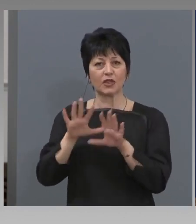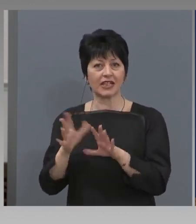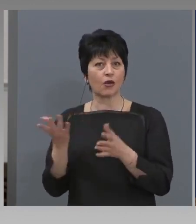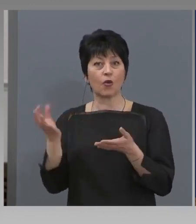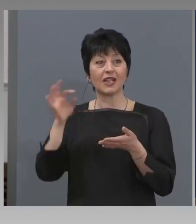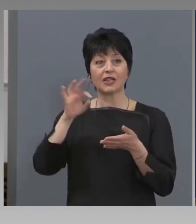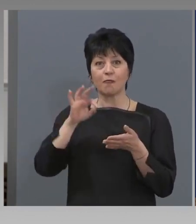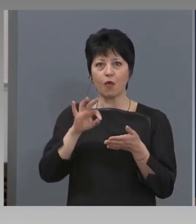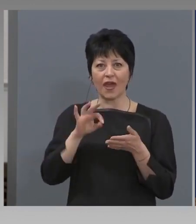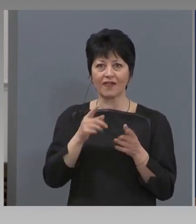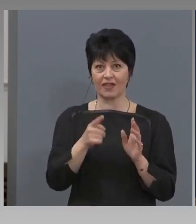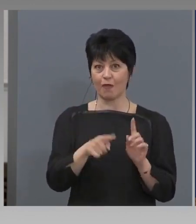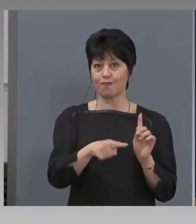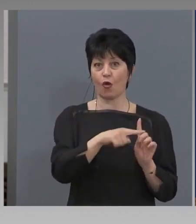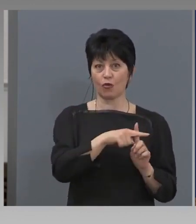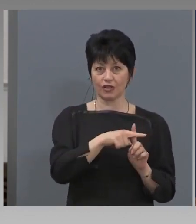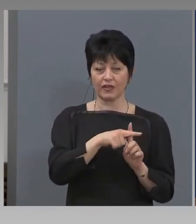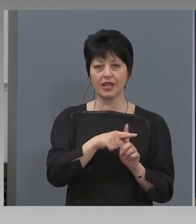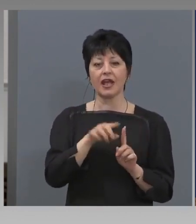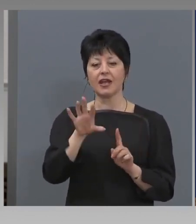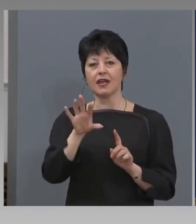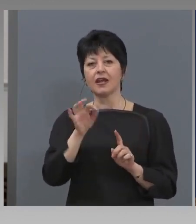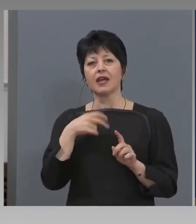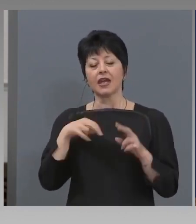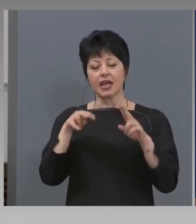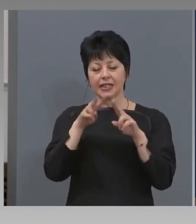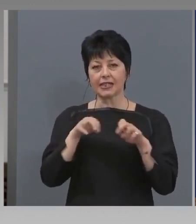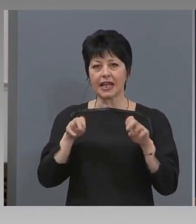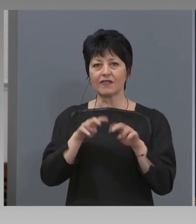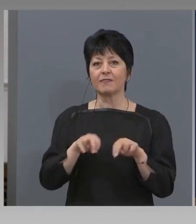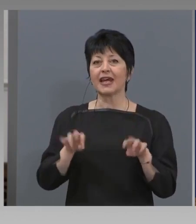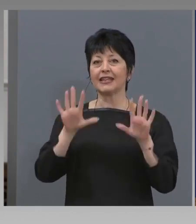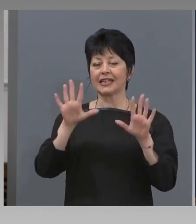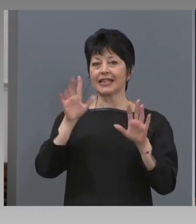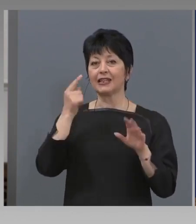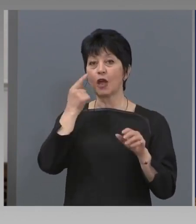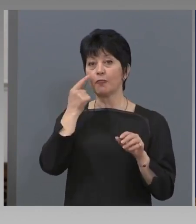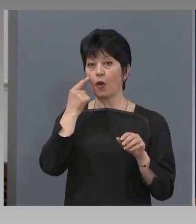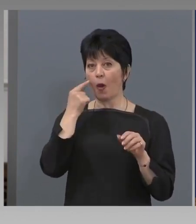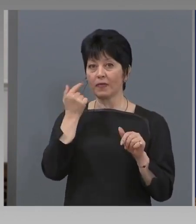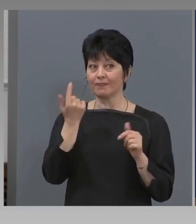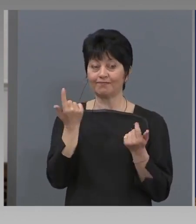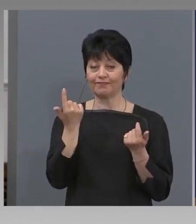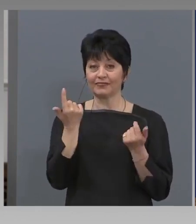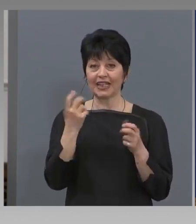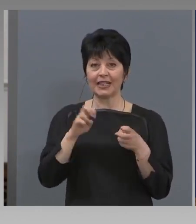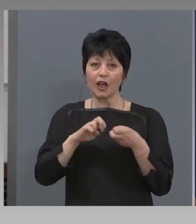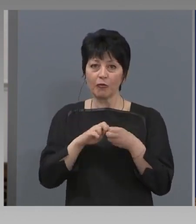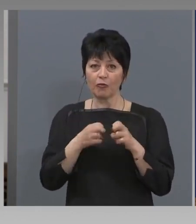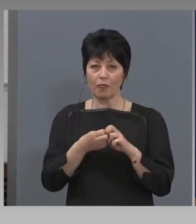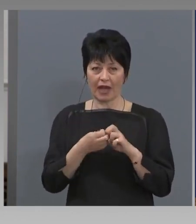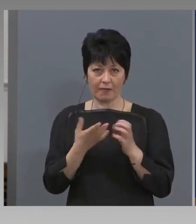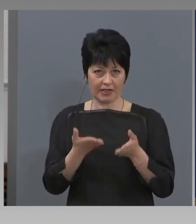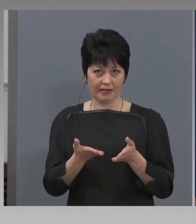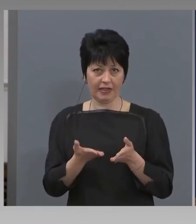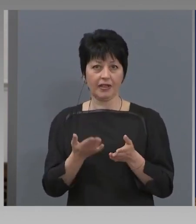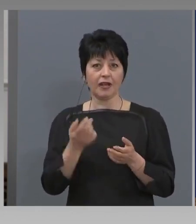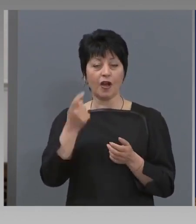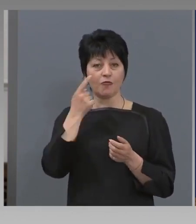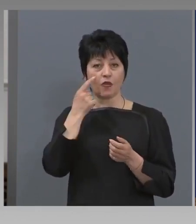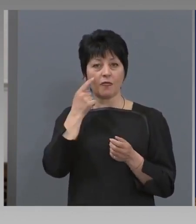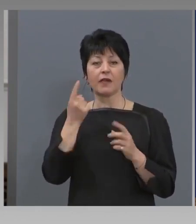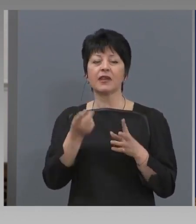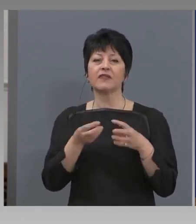положителен, изследваме 10-те проби. Това, между другото, го правиме. Къде е проблема, обаче? Проблема е в